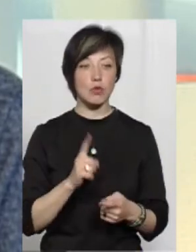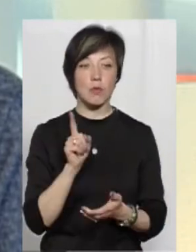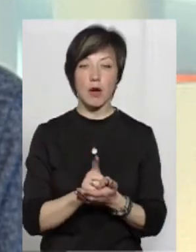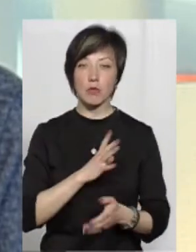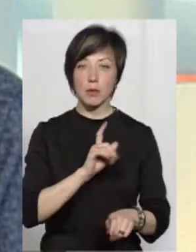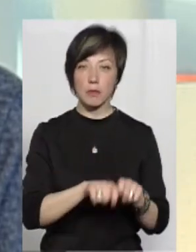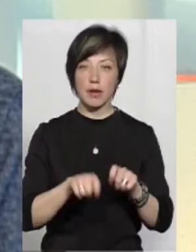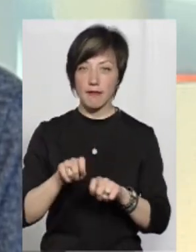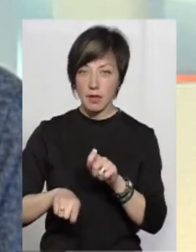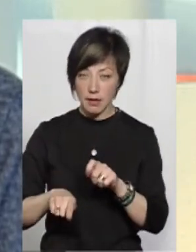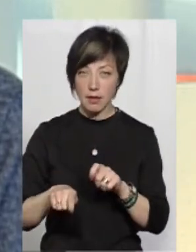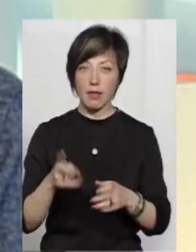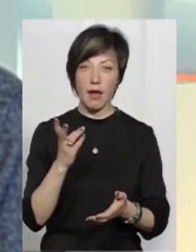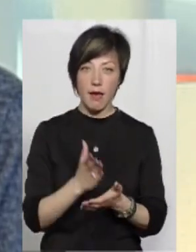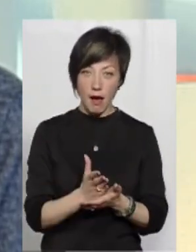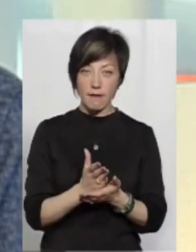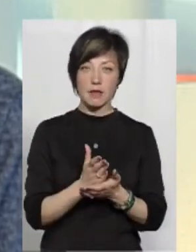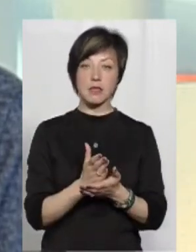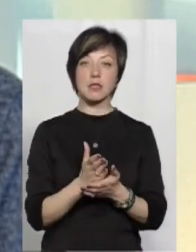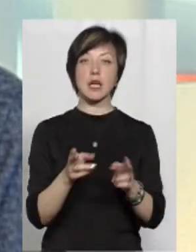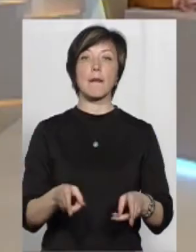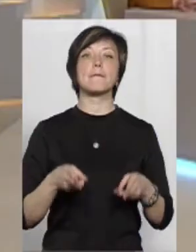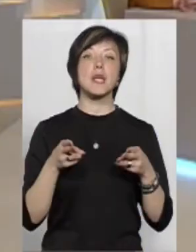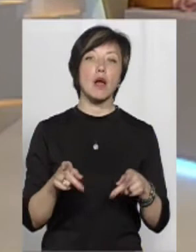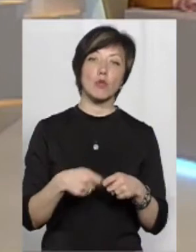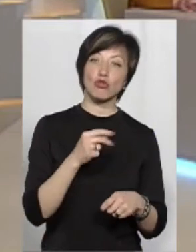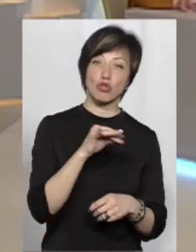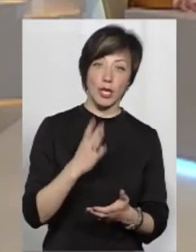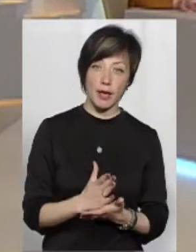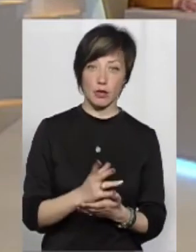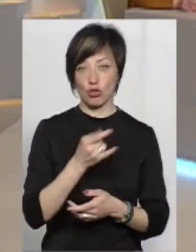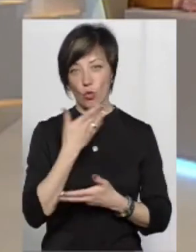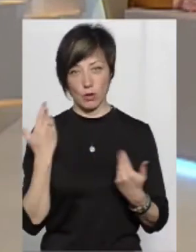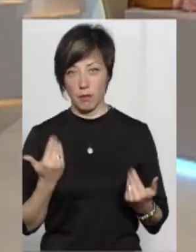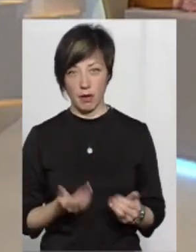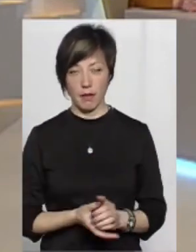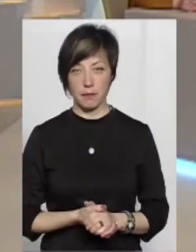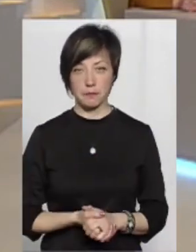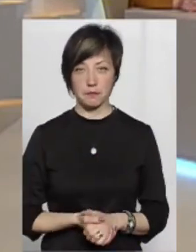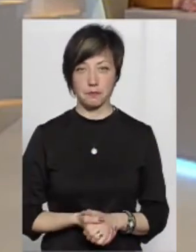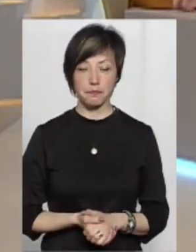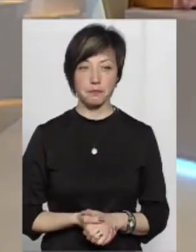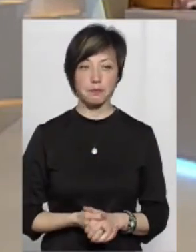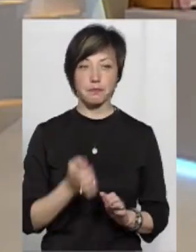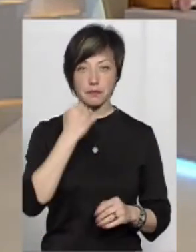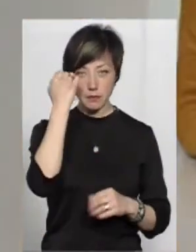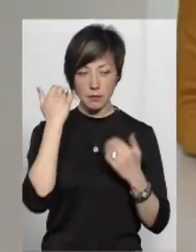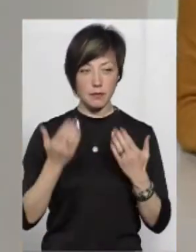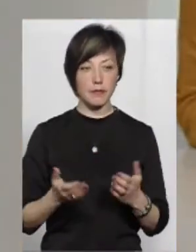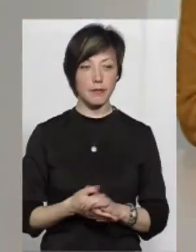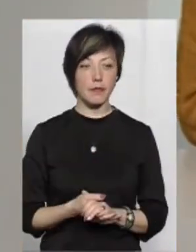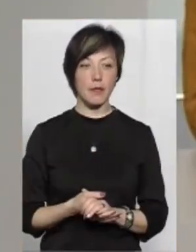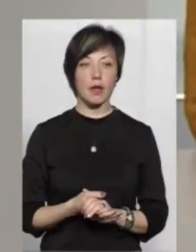бути перевірений наявність складу кримінального правопорушення, чи він є, чи його немає. Дякую вам.